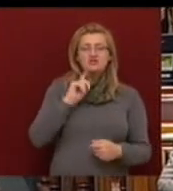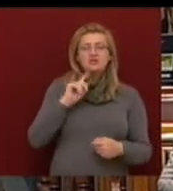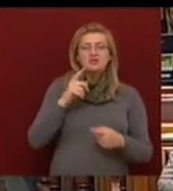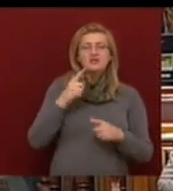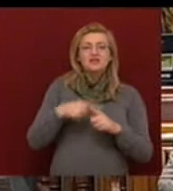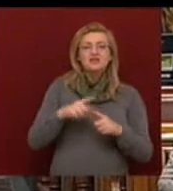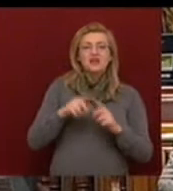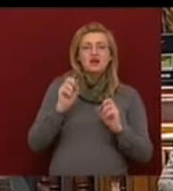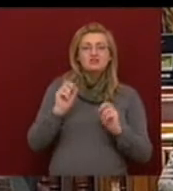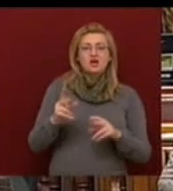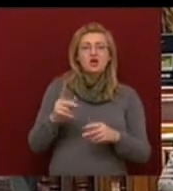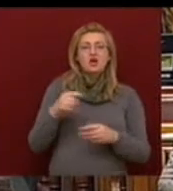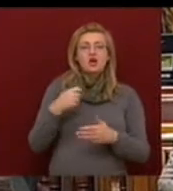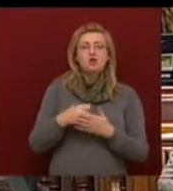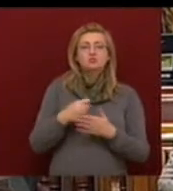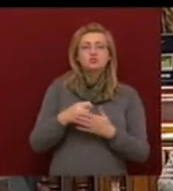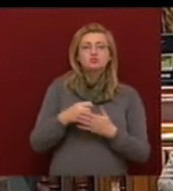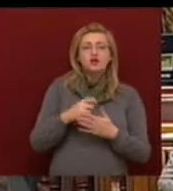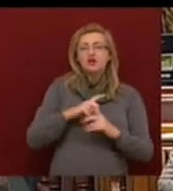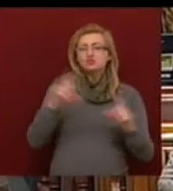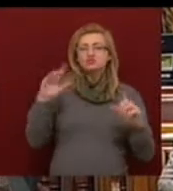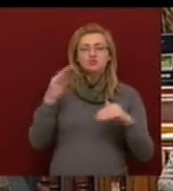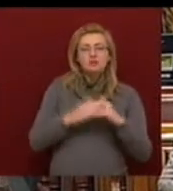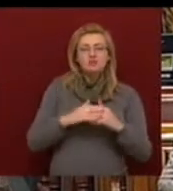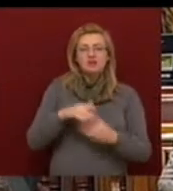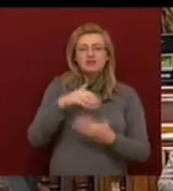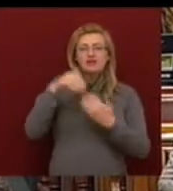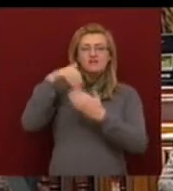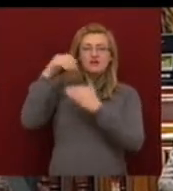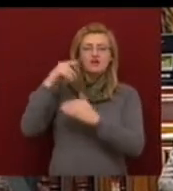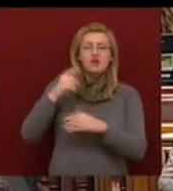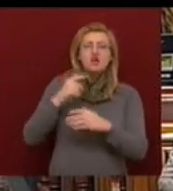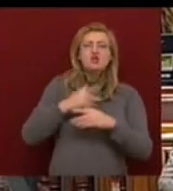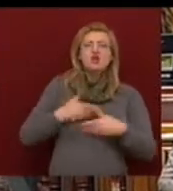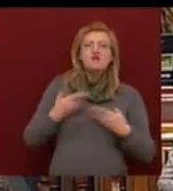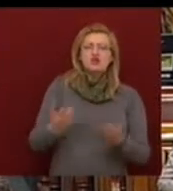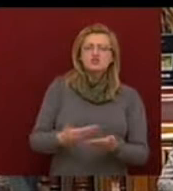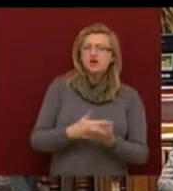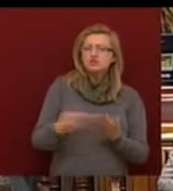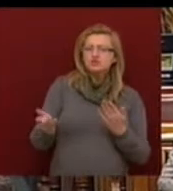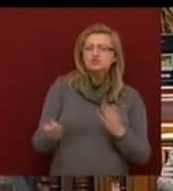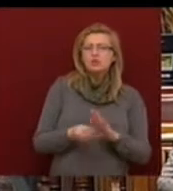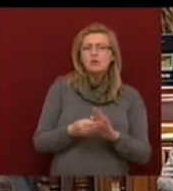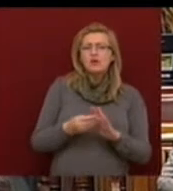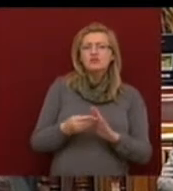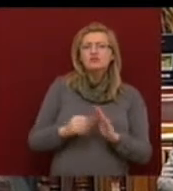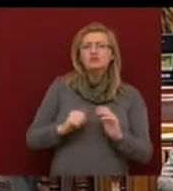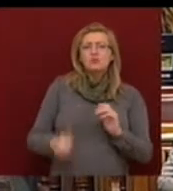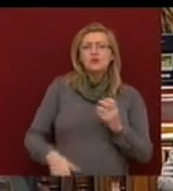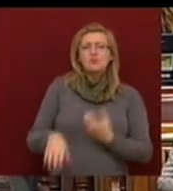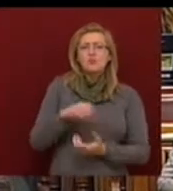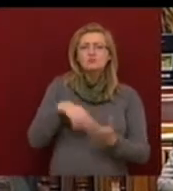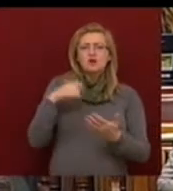hogy kikeveredjenek az adósságcsapdából. Elutasították azokat a javaslatokat, amik a spekulatív tőkemozgások megrendszabályozására,